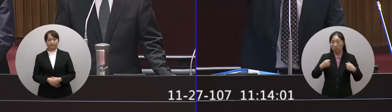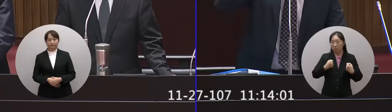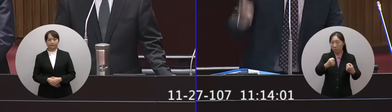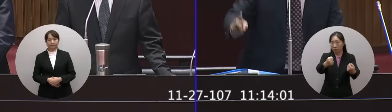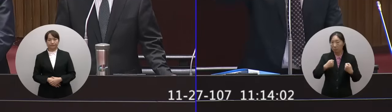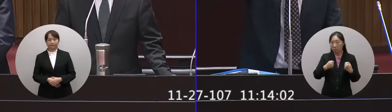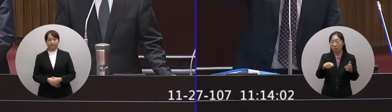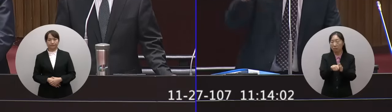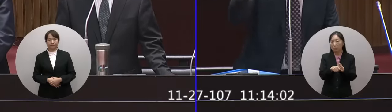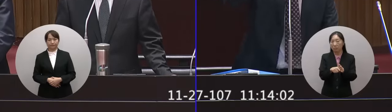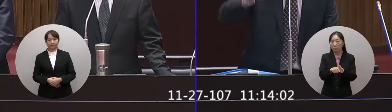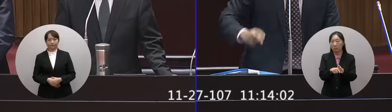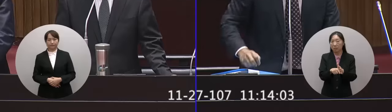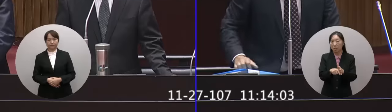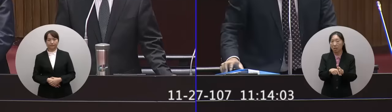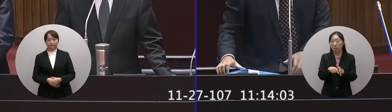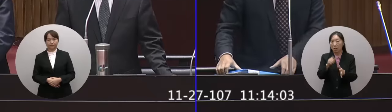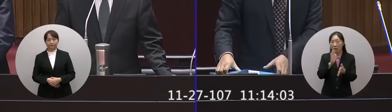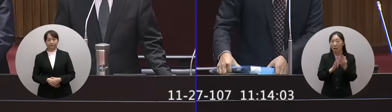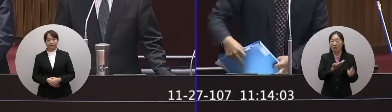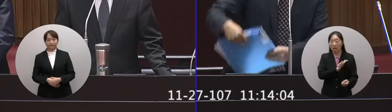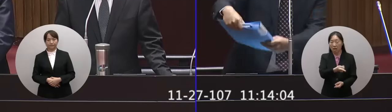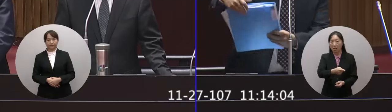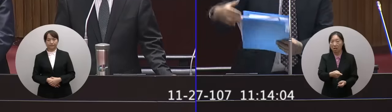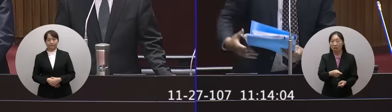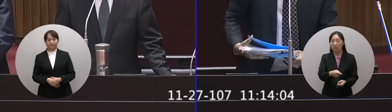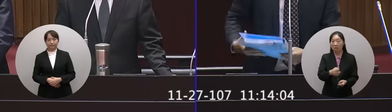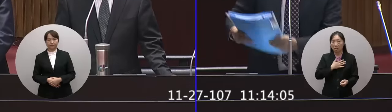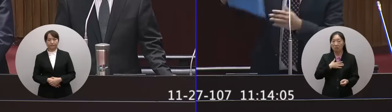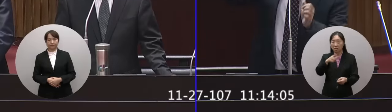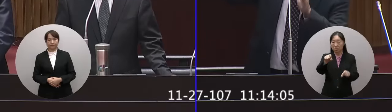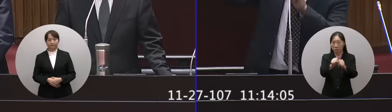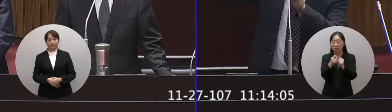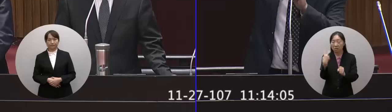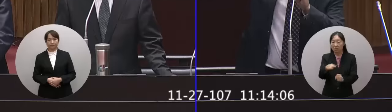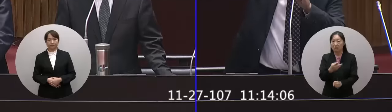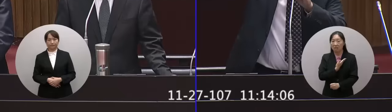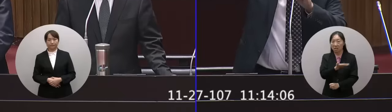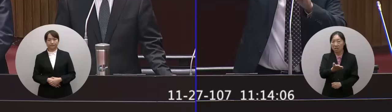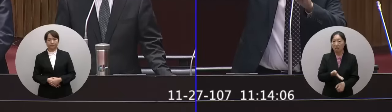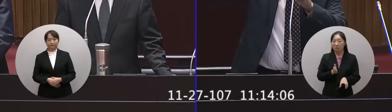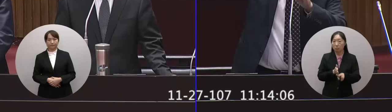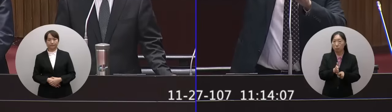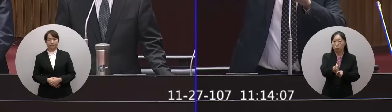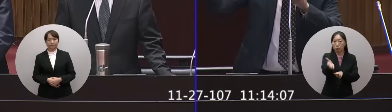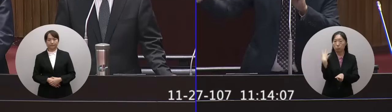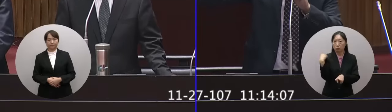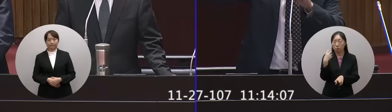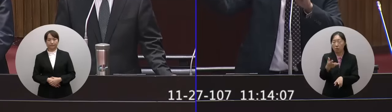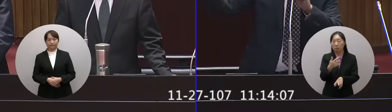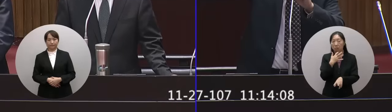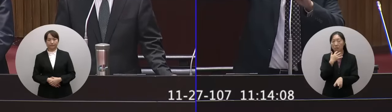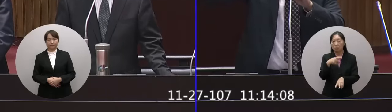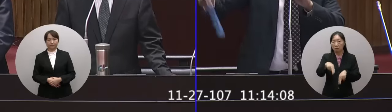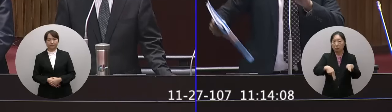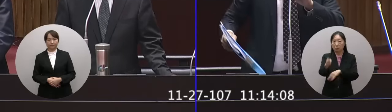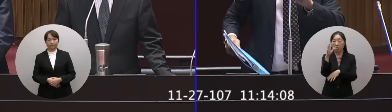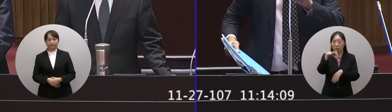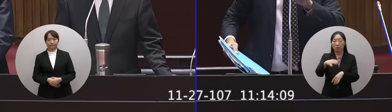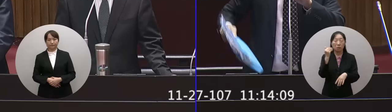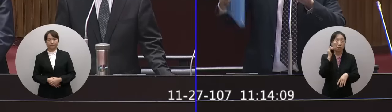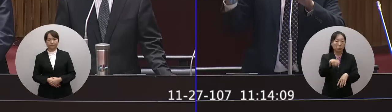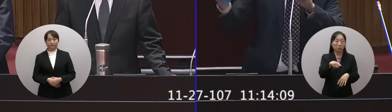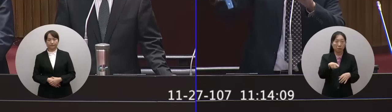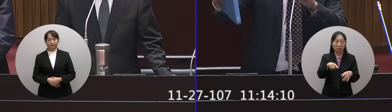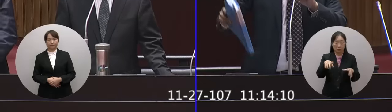後竟然還允許它開車如果今天行政院的調查報告有回答剛剛的問題